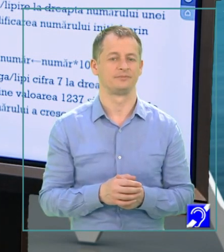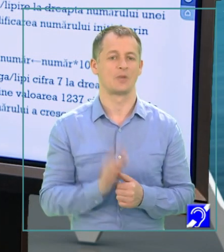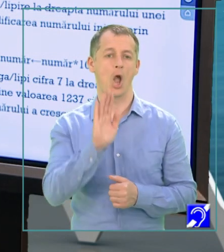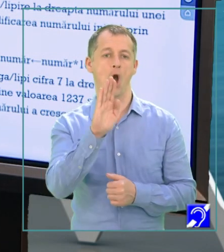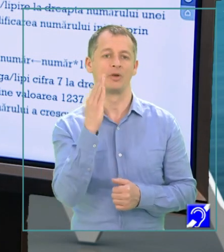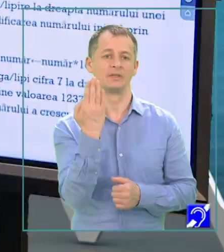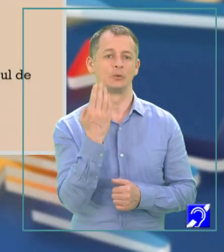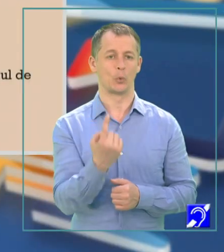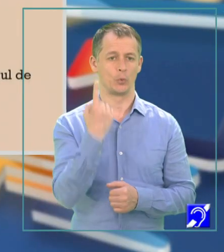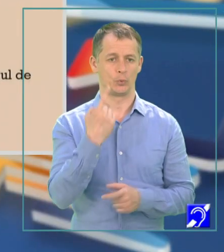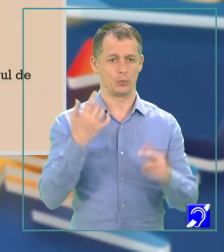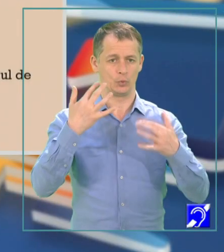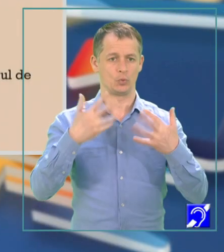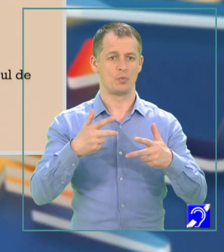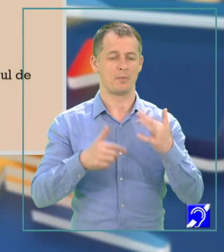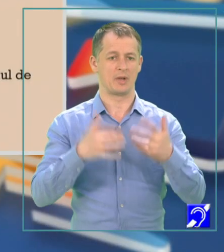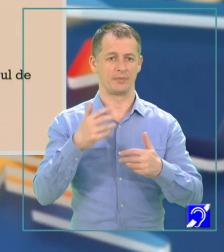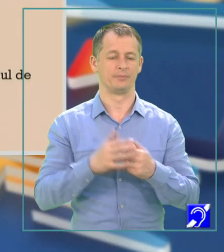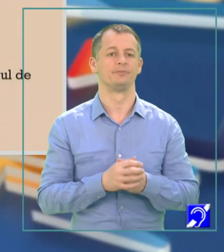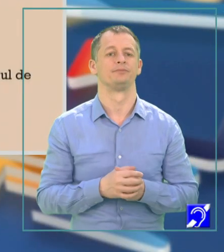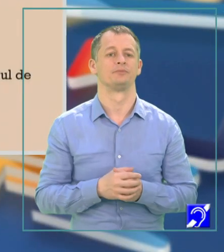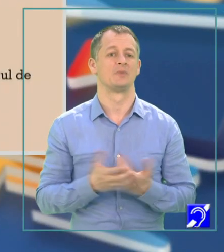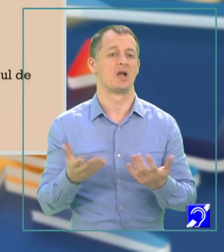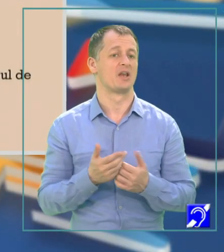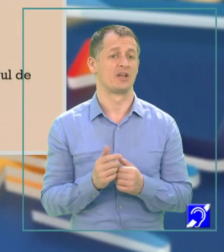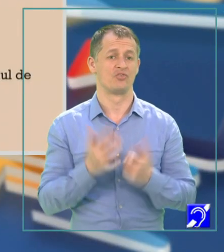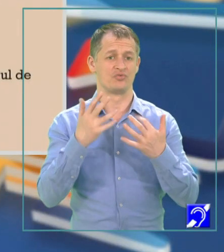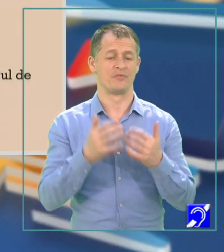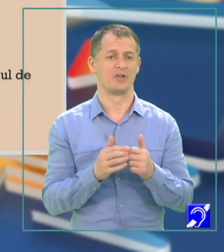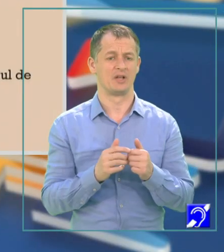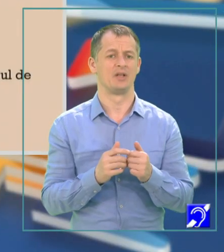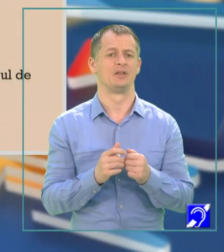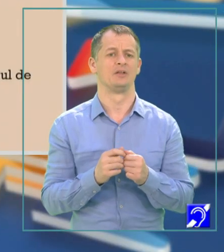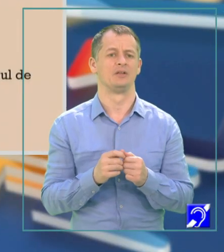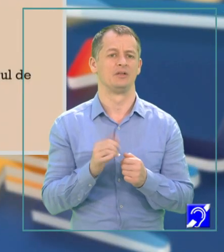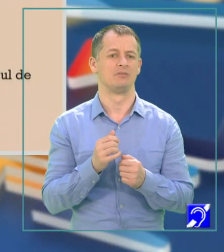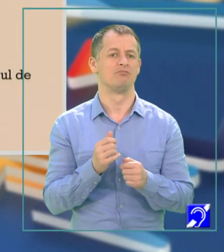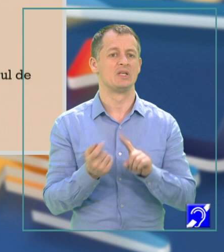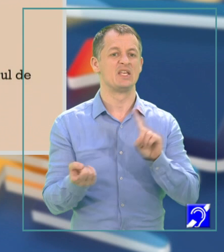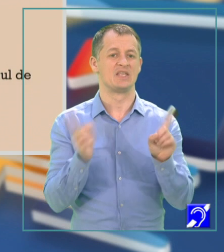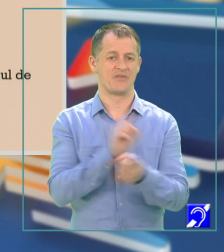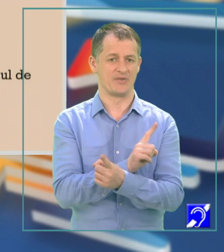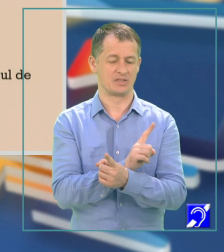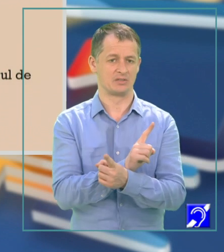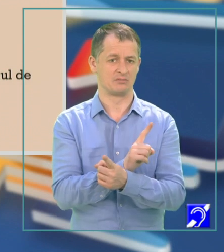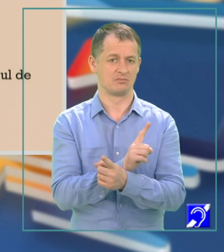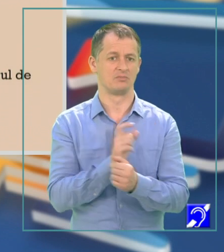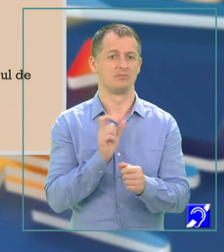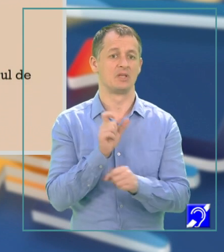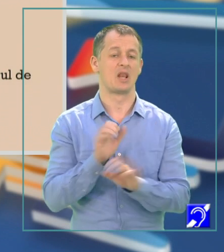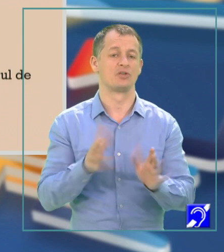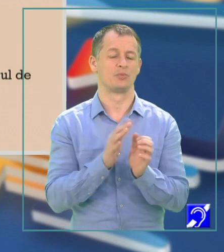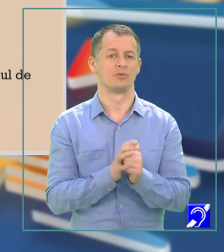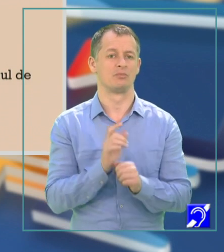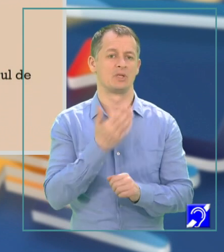Ce este oglinditul unui număr? Este un număr care are cifrele în ordinea inversă a cifrelor numărului inițial. De exemplu,